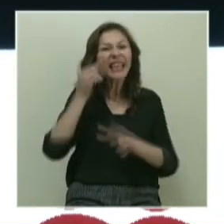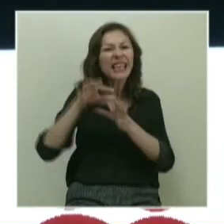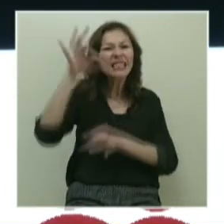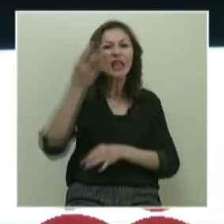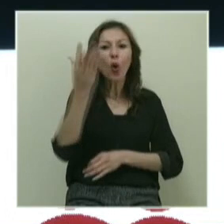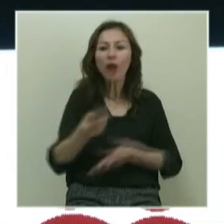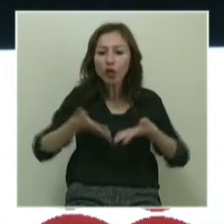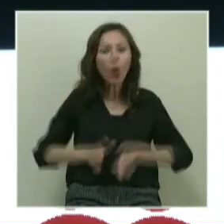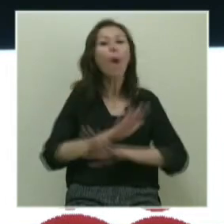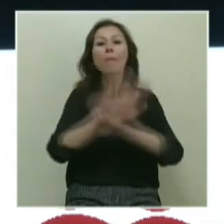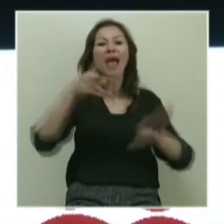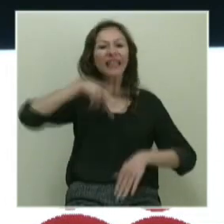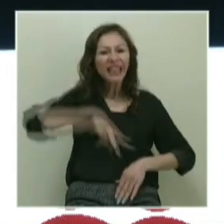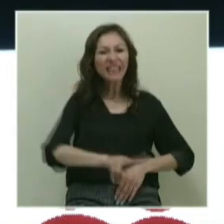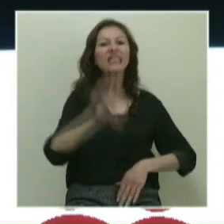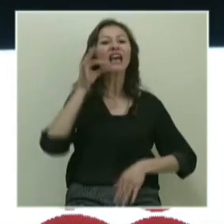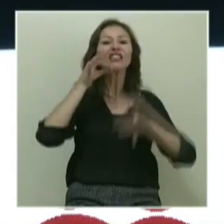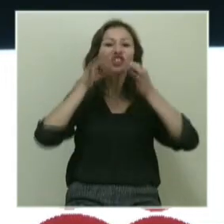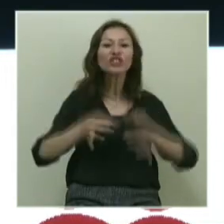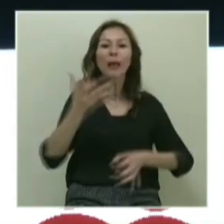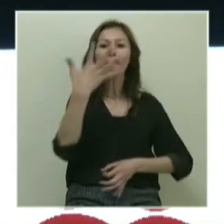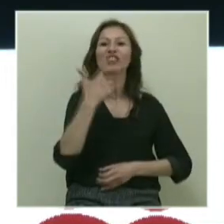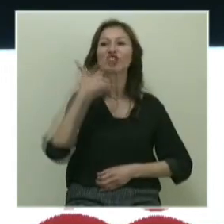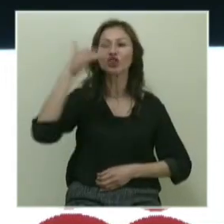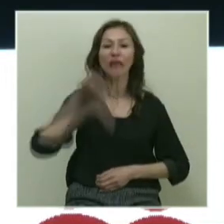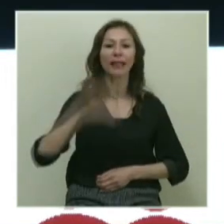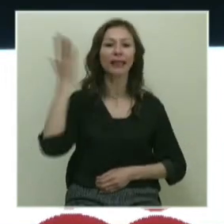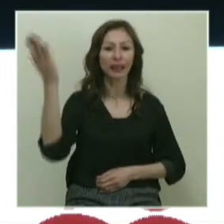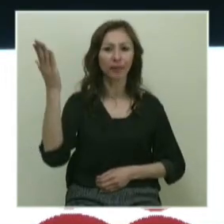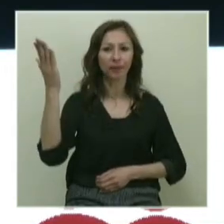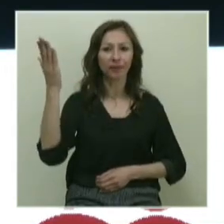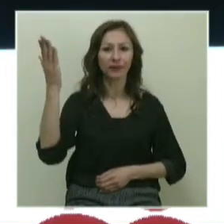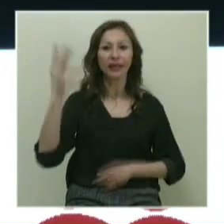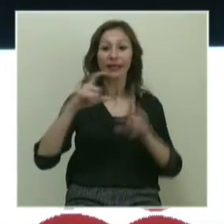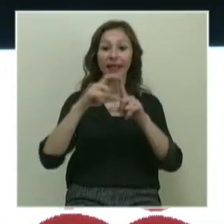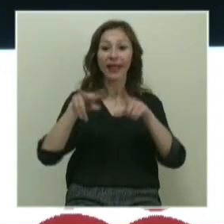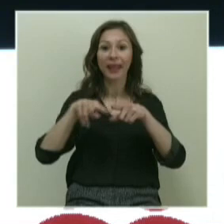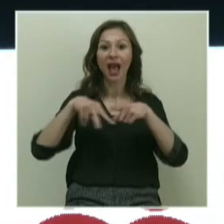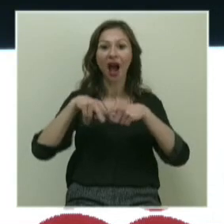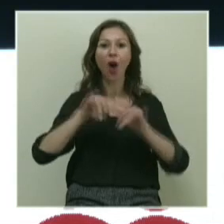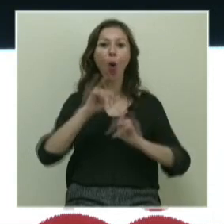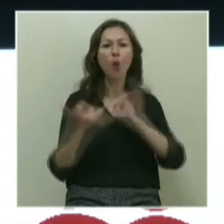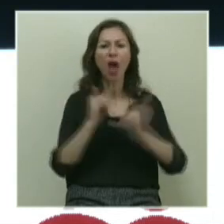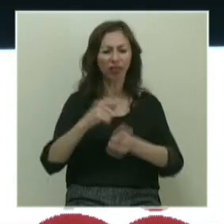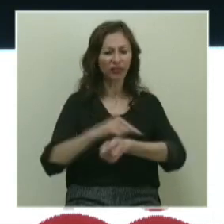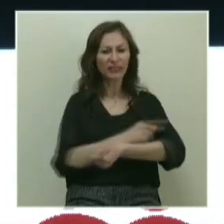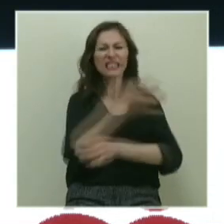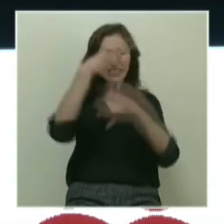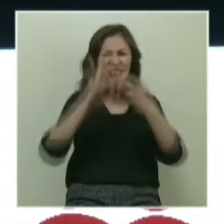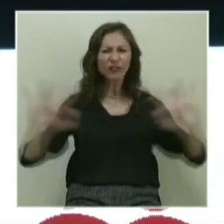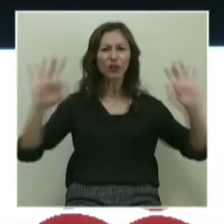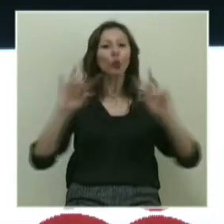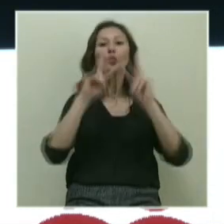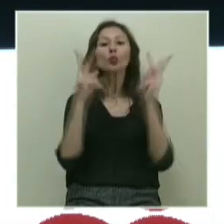olarak doğmayan ikizler Çin'de 5 yaşına geldiler. DNA'ları ile oynandı sıfırdan,